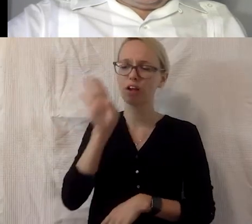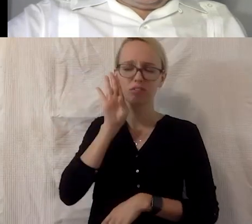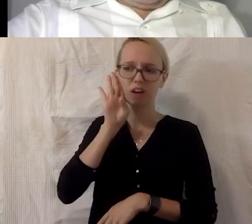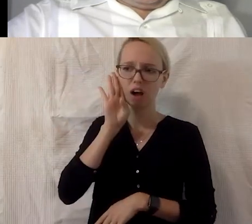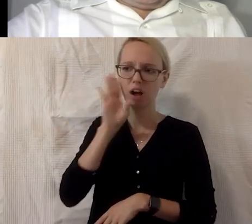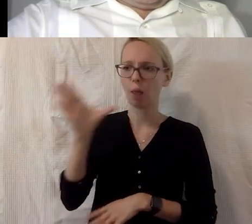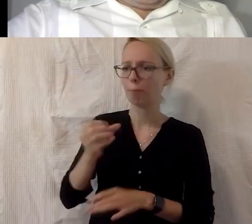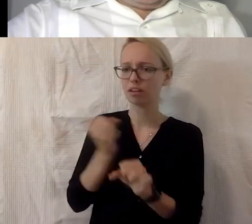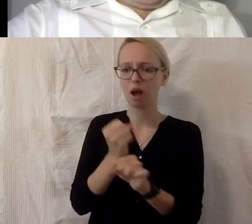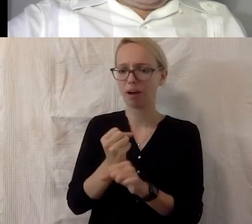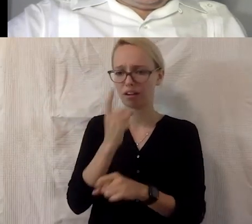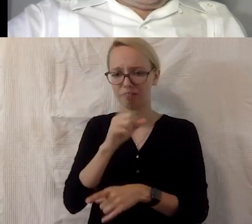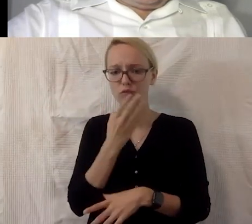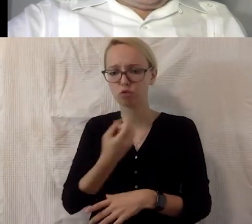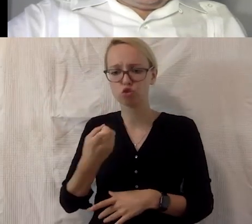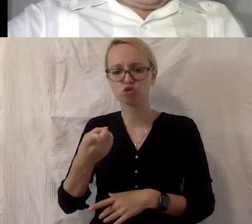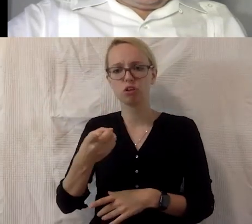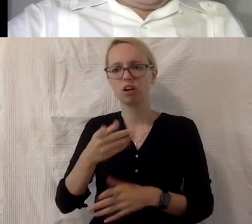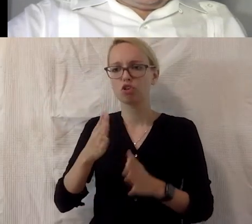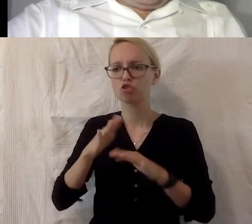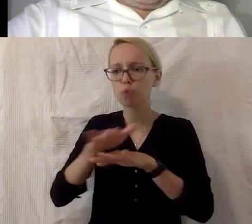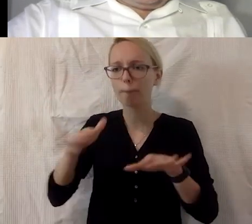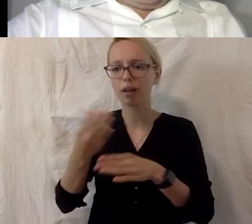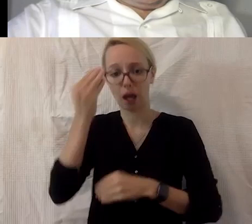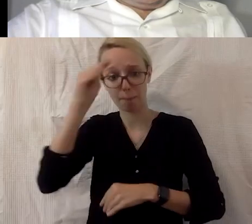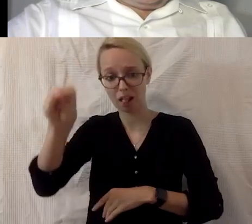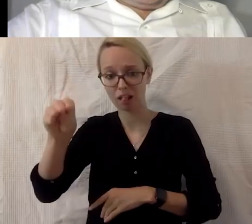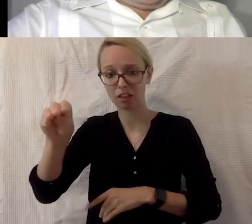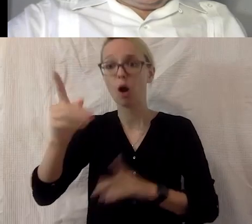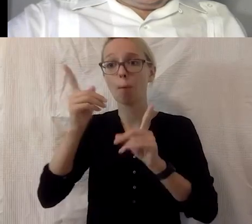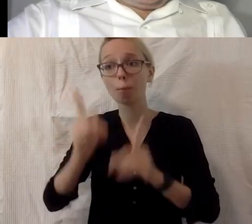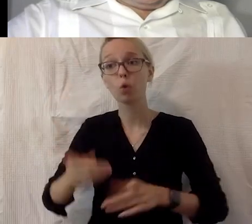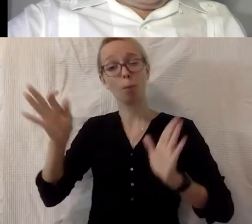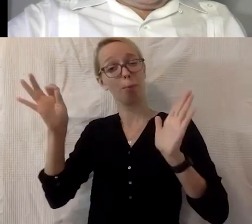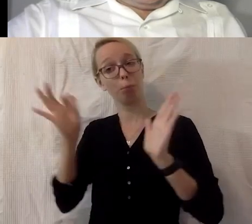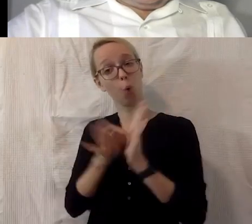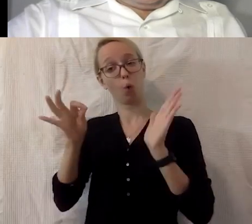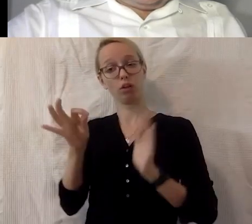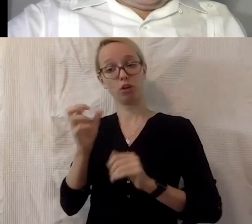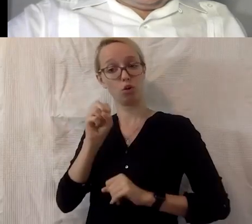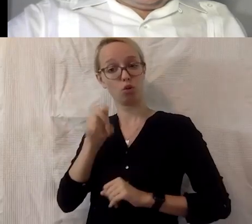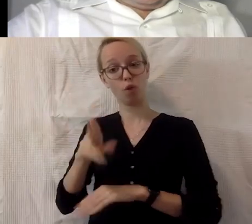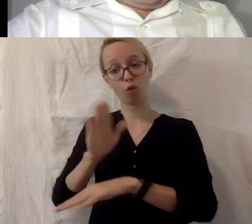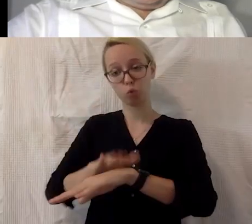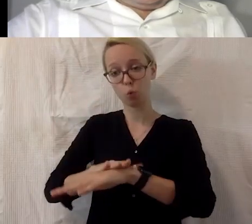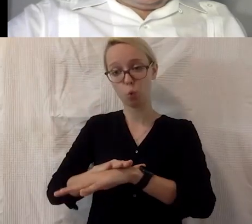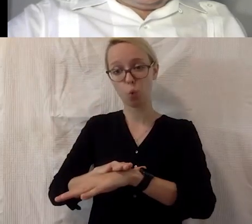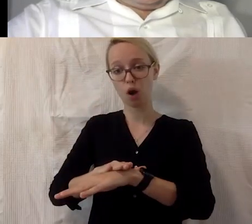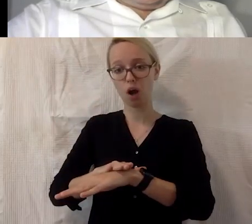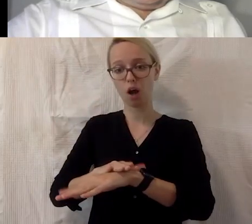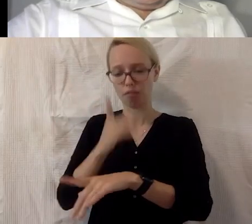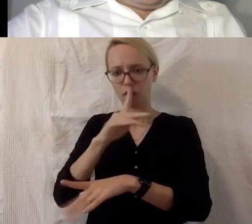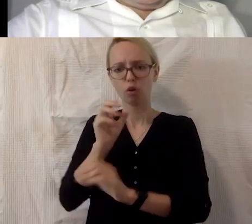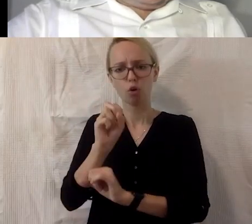und Mitarbeitern, wenn die ihre Kinder ins Schwimmbad anmelden, dann müssen die wirklich Punkt 12 vom Computer sitzen, wenn um 12 die Anmeldung